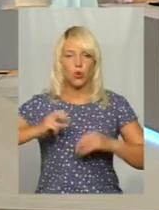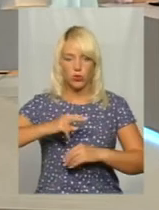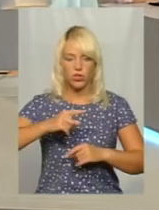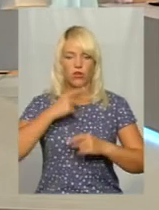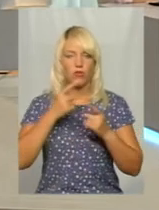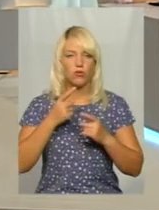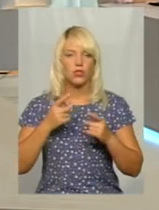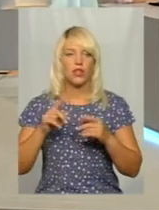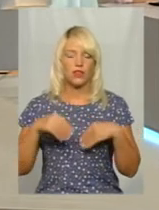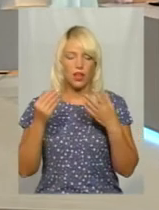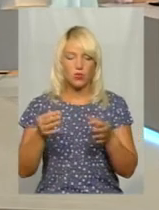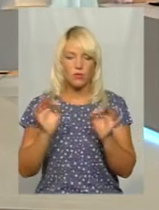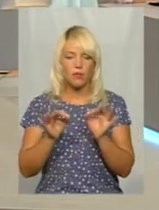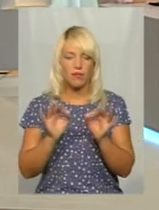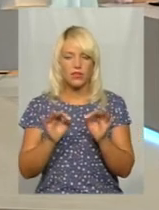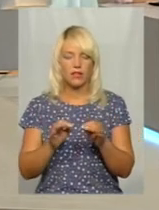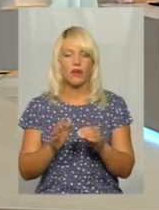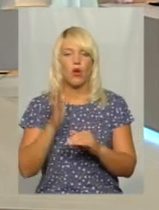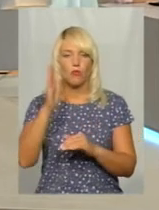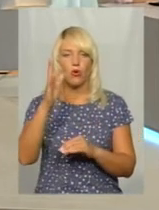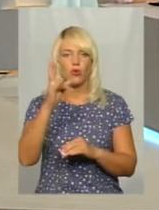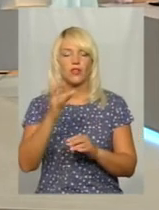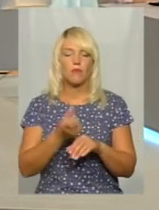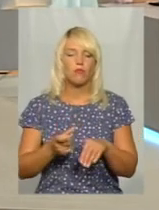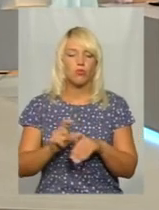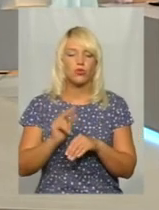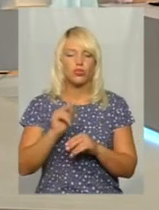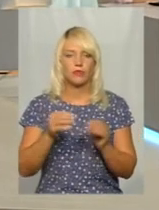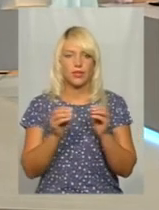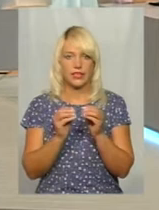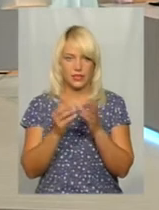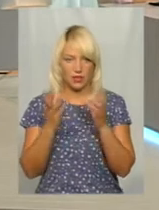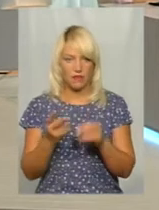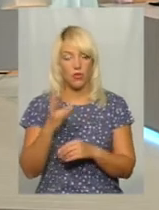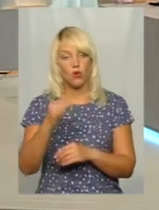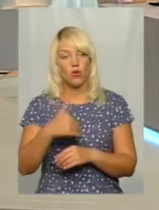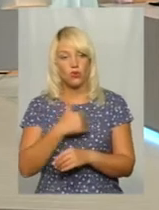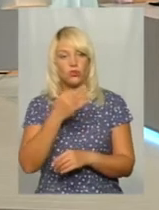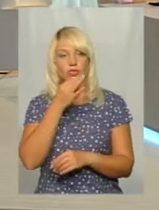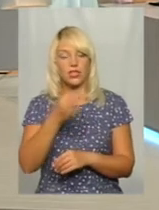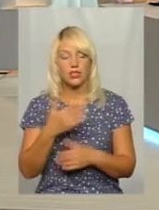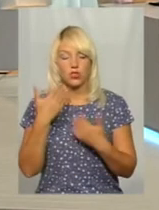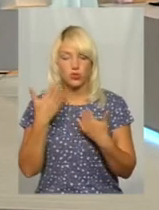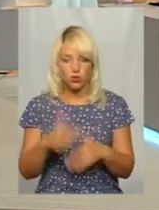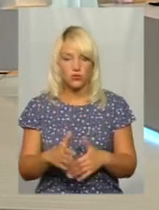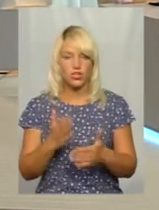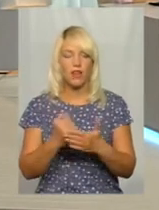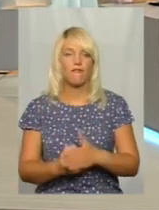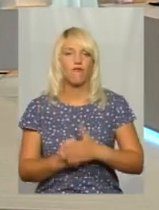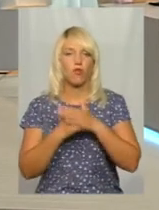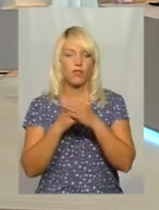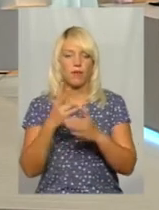правдивий прогноз, не більше, як на 10 днів. Але хочу сказати, що вже закладається фундамент